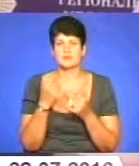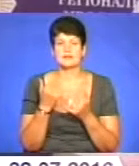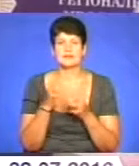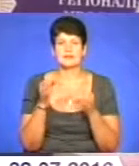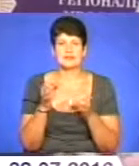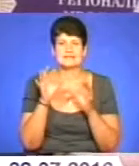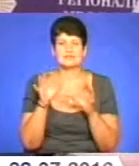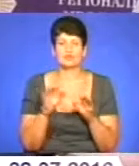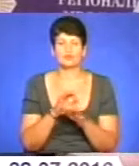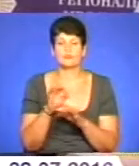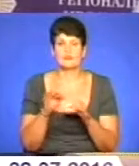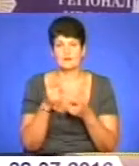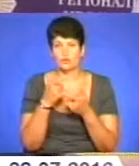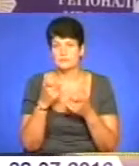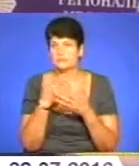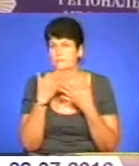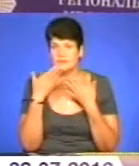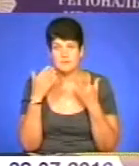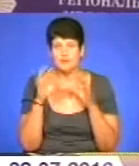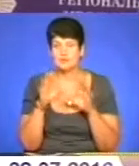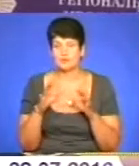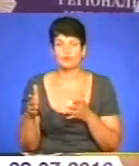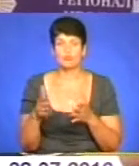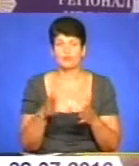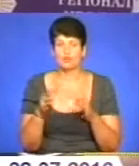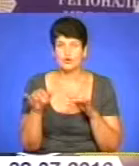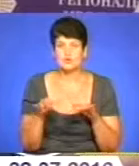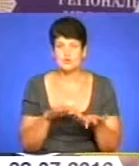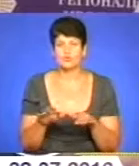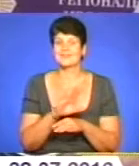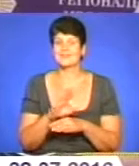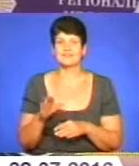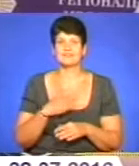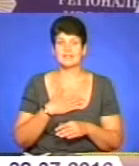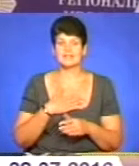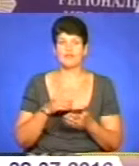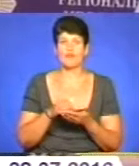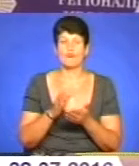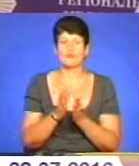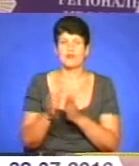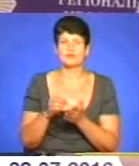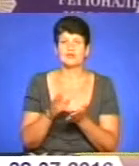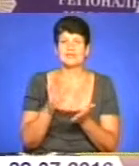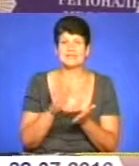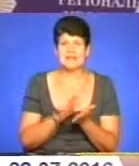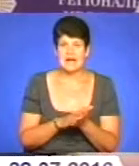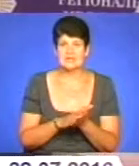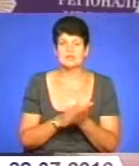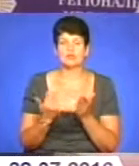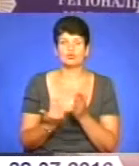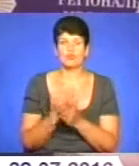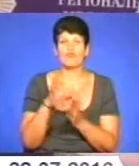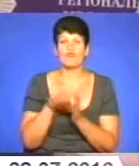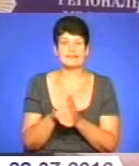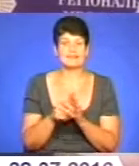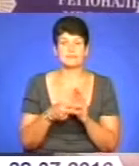законопроєктів на оприлюдненні немає, ні в закон про дорожній рух, ні в наші порядки реєстрації таких нововведень не